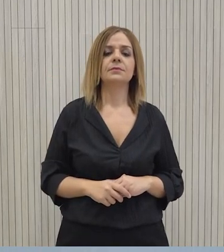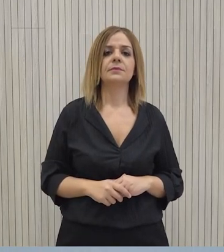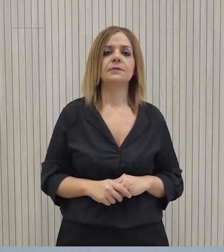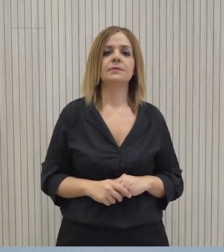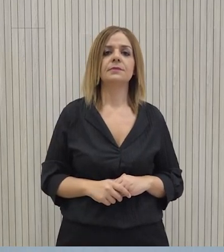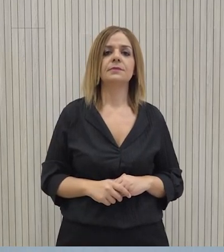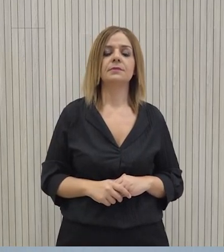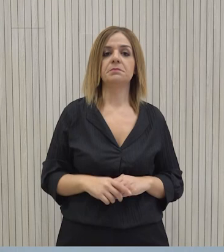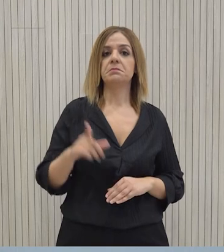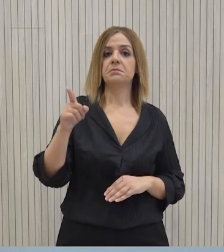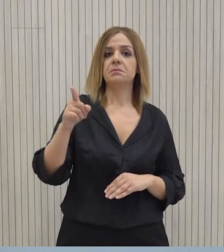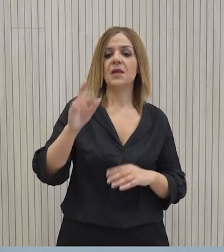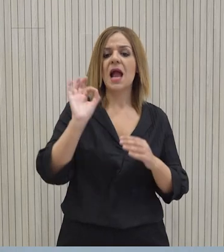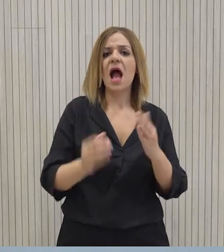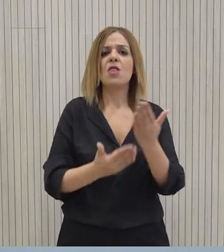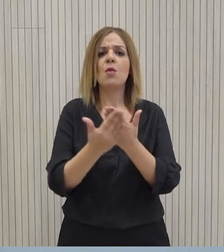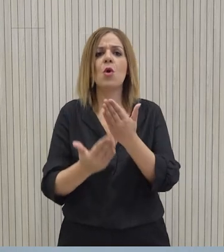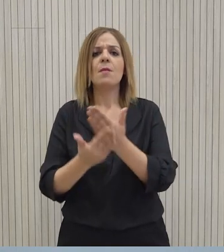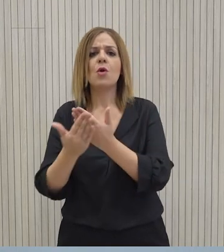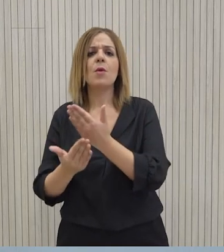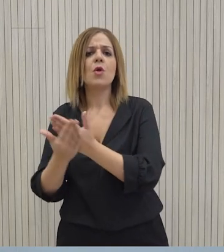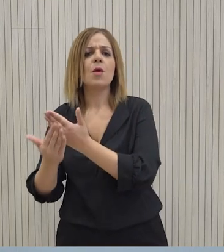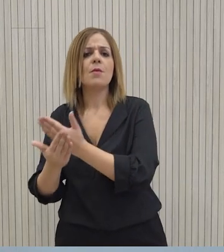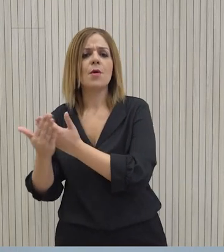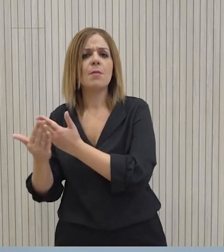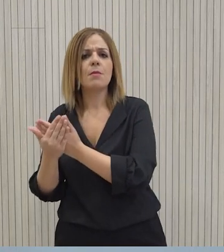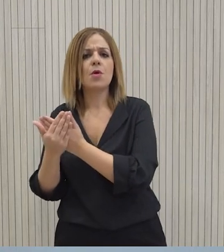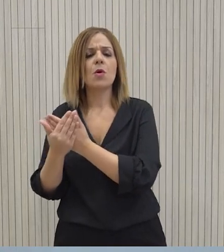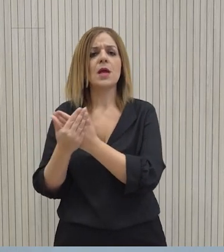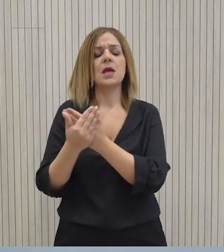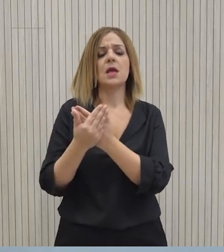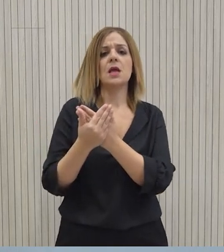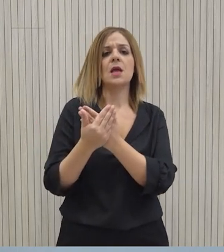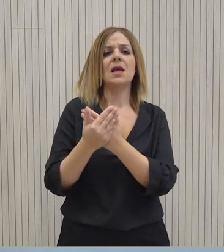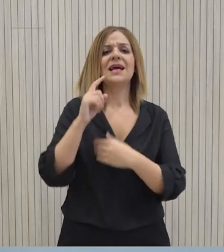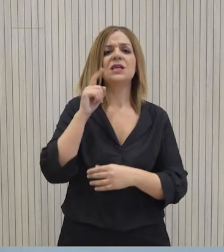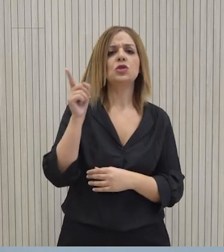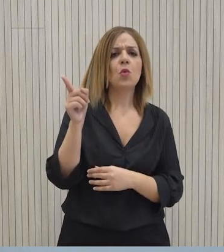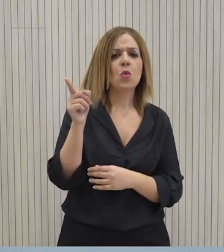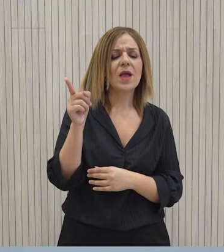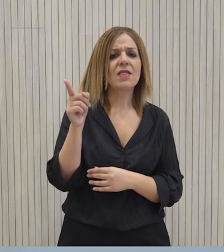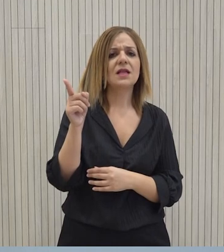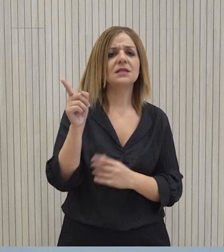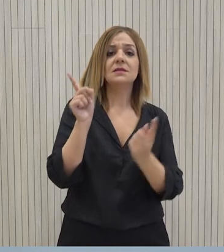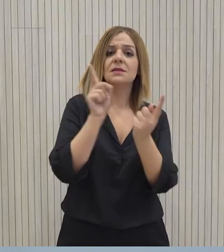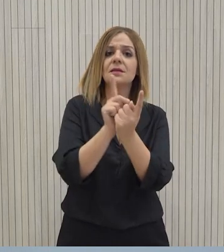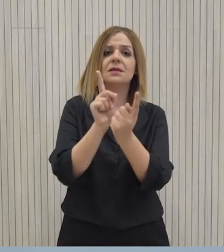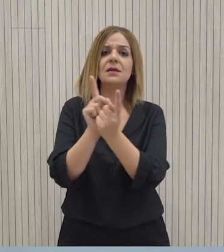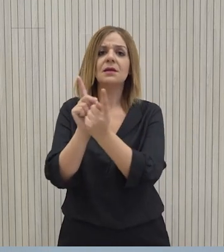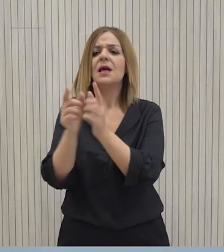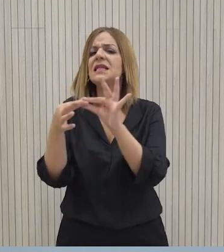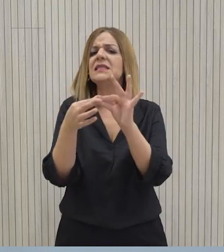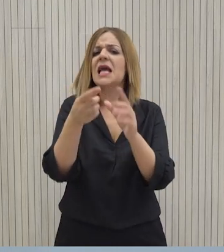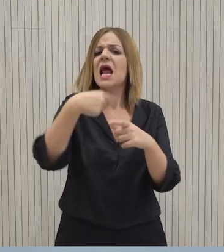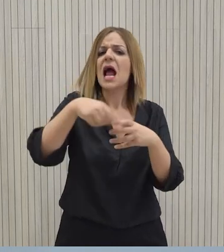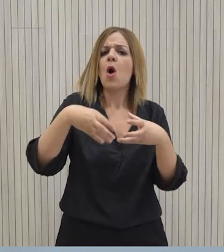στη συνάντηση που έχει μάλλον κάθε πρωί ο πρόεδρος της Δημοκρατίας με τις φωνήσεις